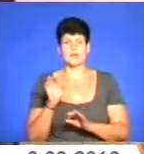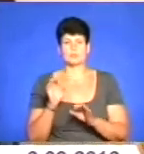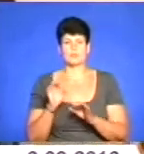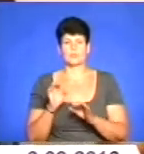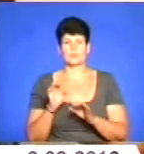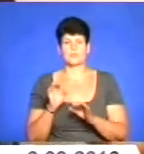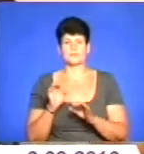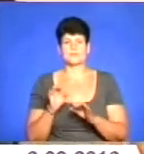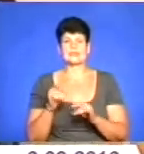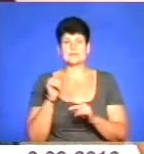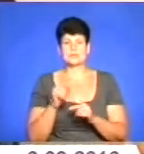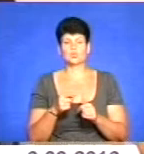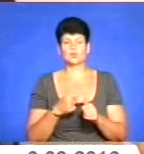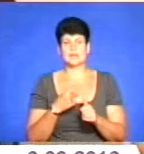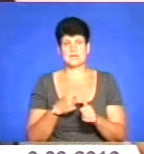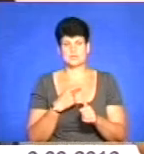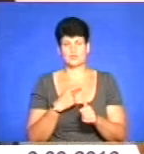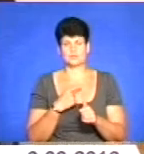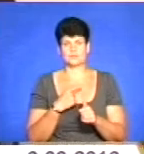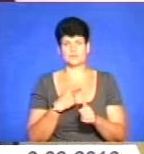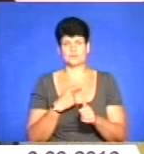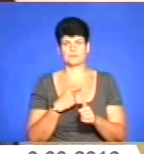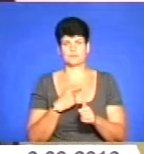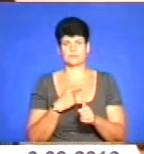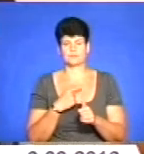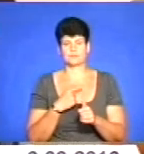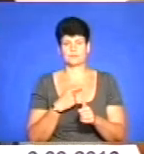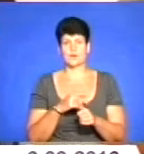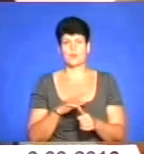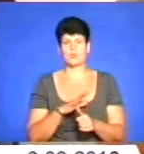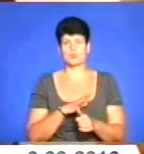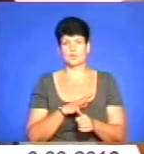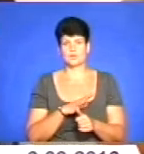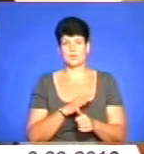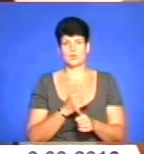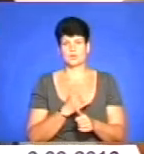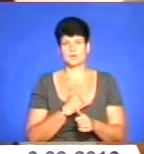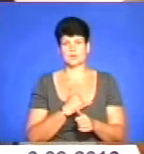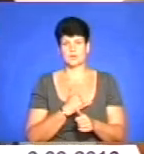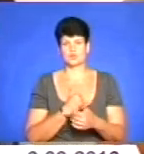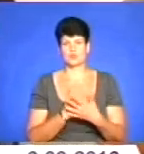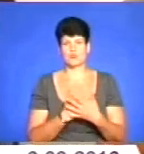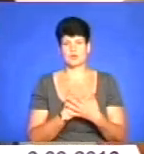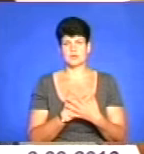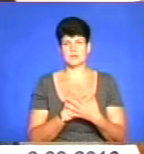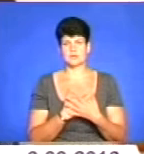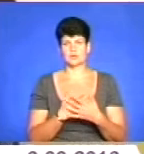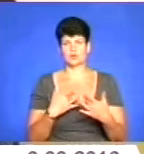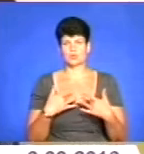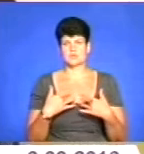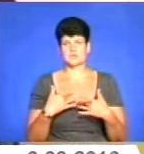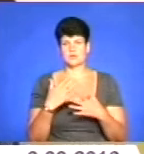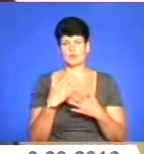на таку назву. Вона була в нашому активному концертному